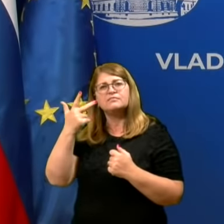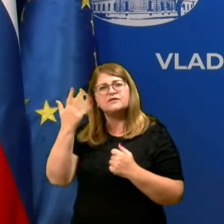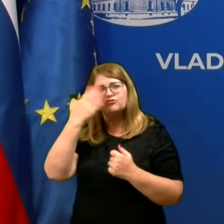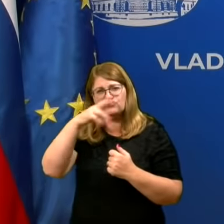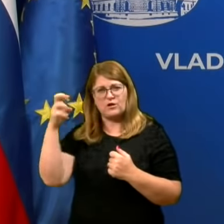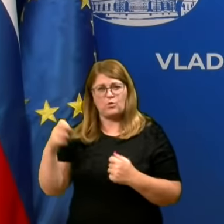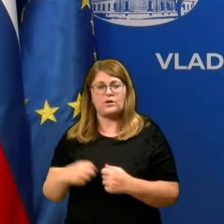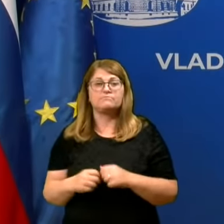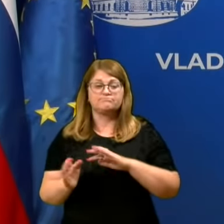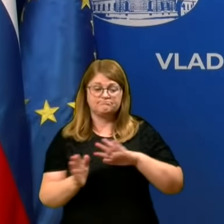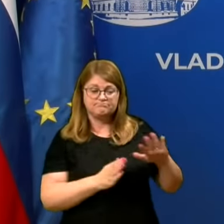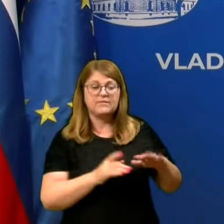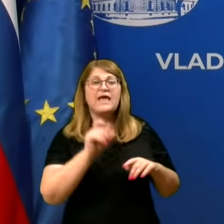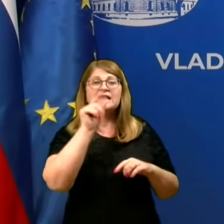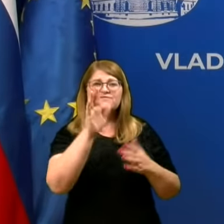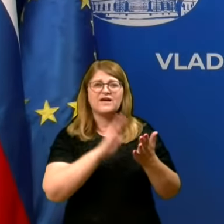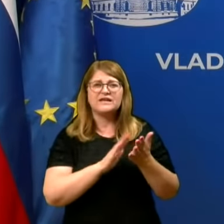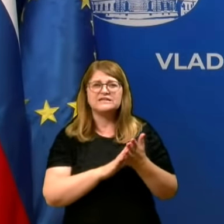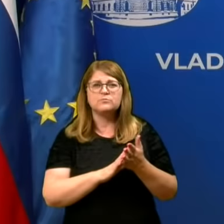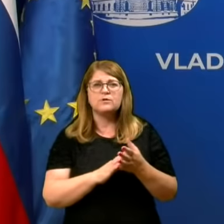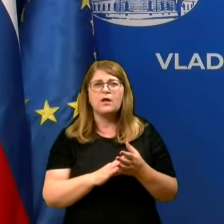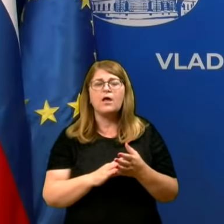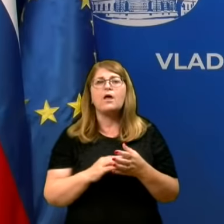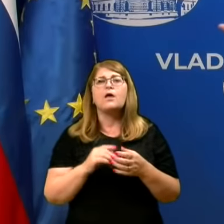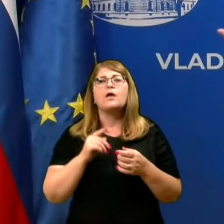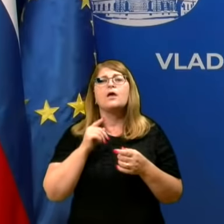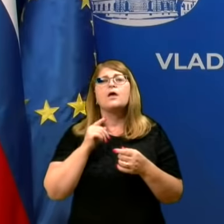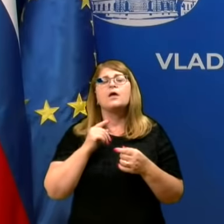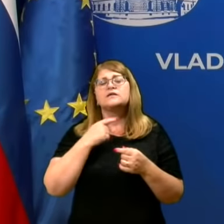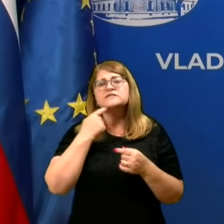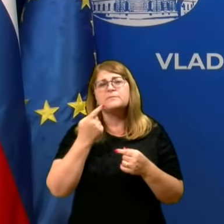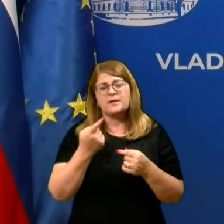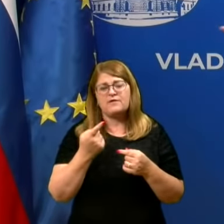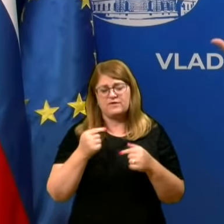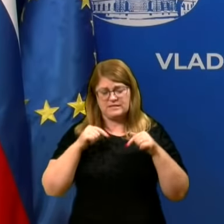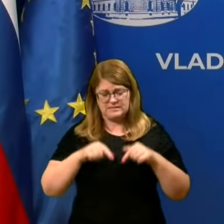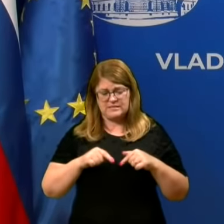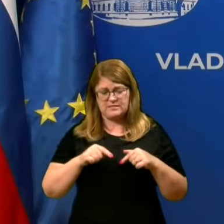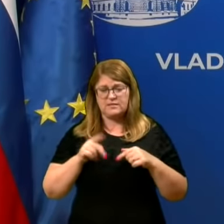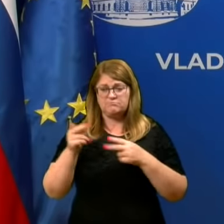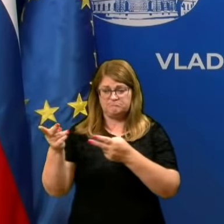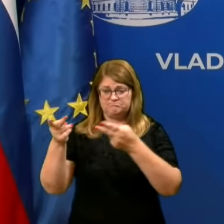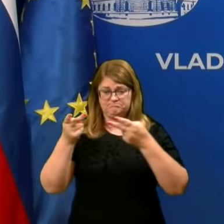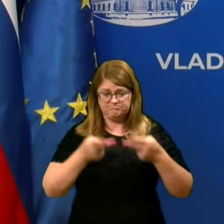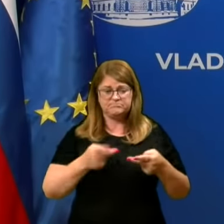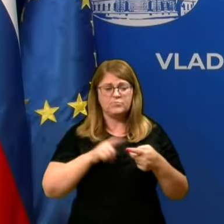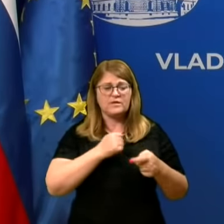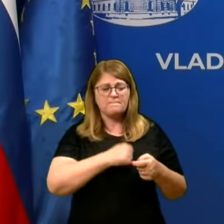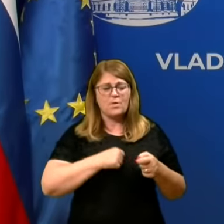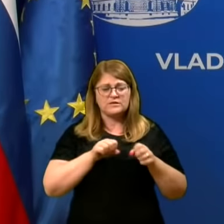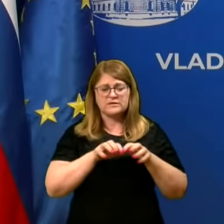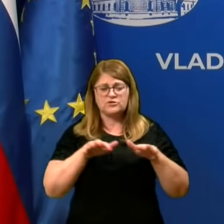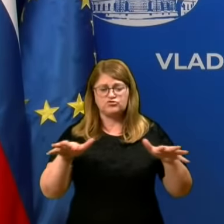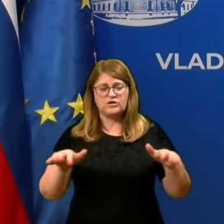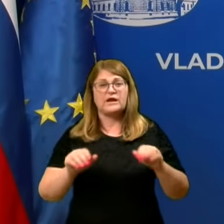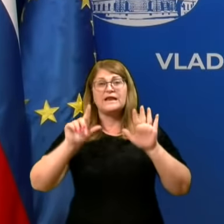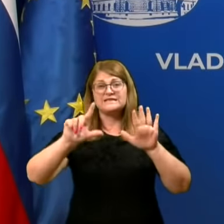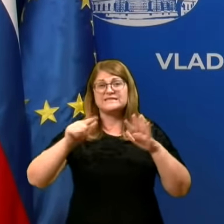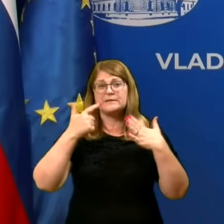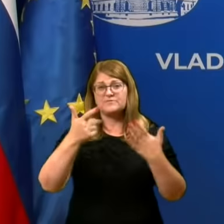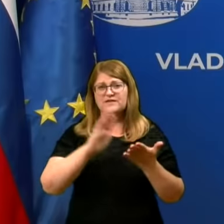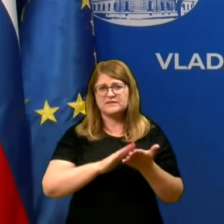primiru je bilo povezanih z importiranjem primiri, to pomeni, da se je potem bolezen širila lokalno. 27